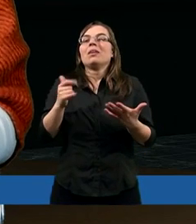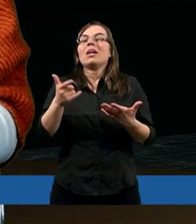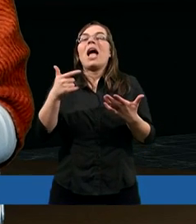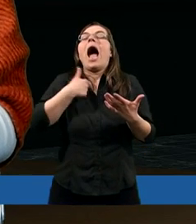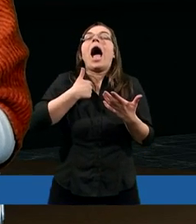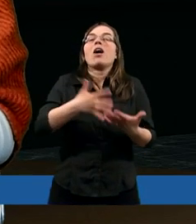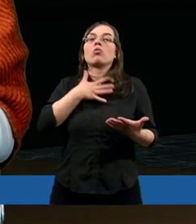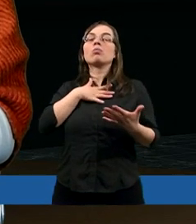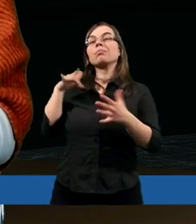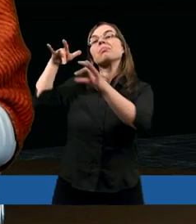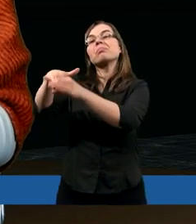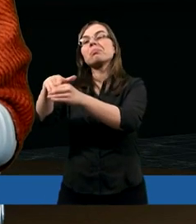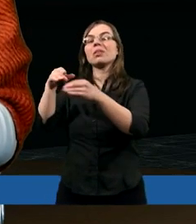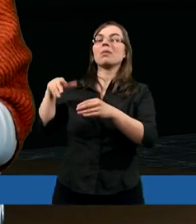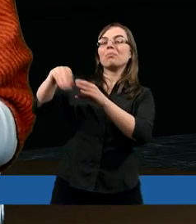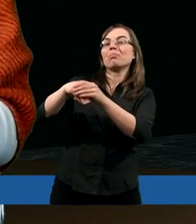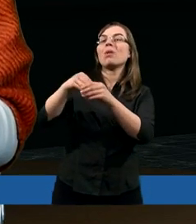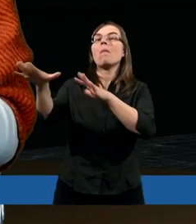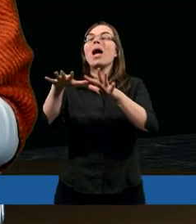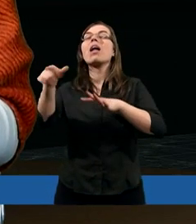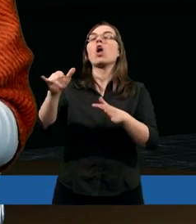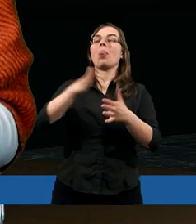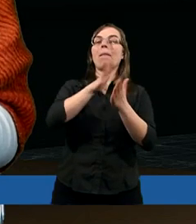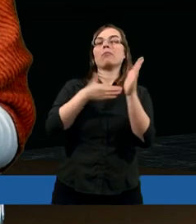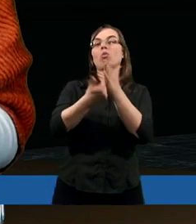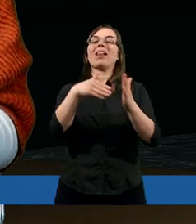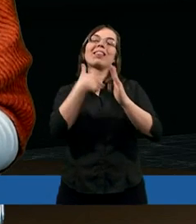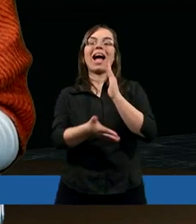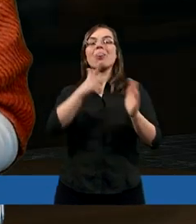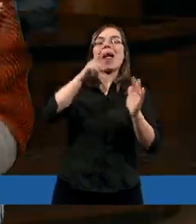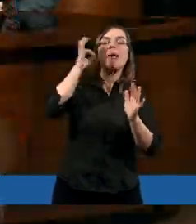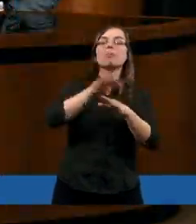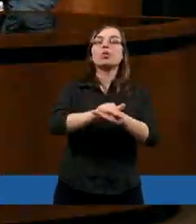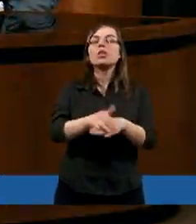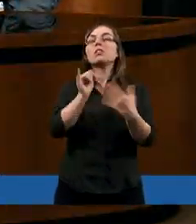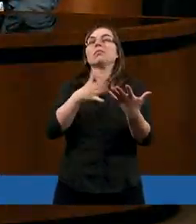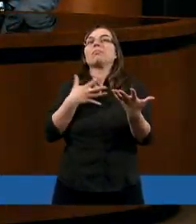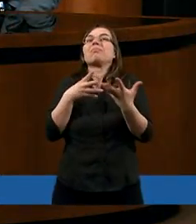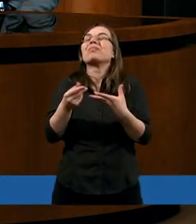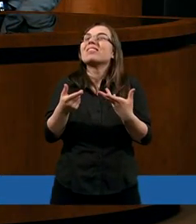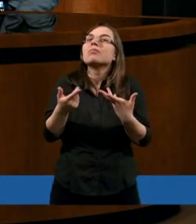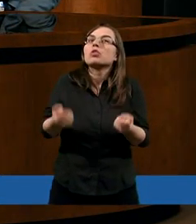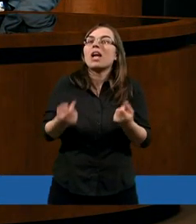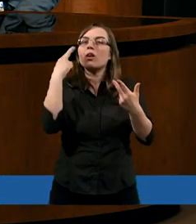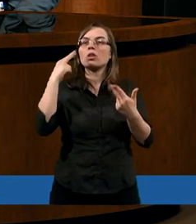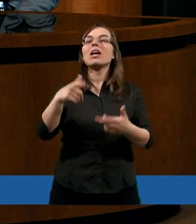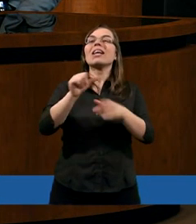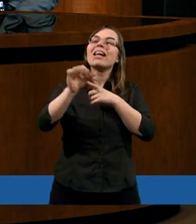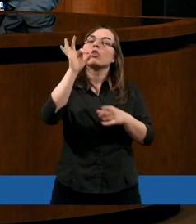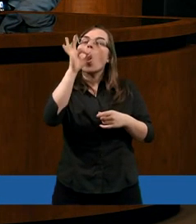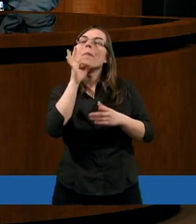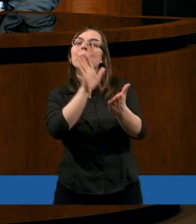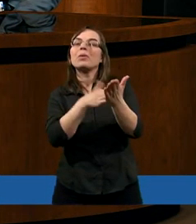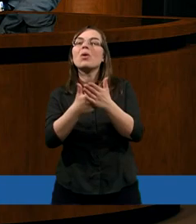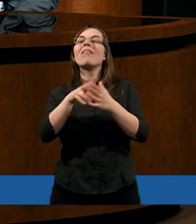ich miejscu się czuła, gdybym traciła najlepszych przyjaciół. Myślę, że dobrym przykładem tego, co się działo w